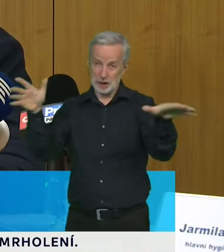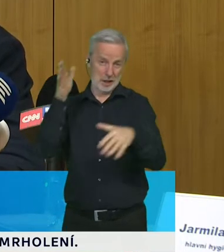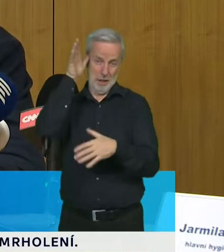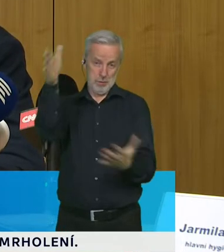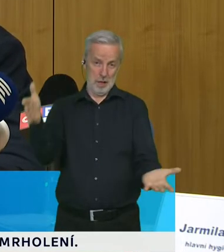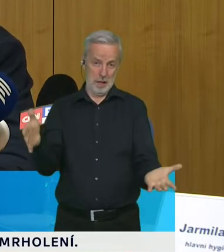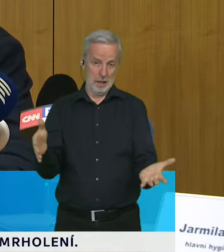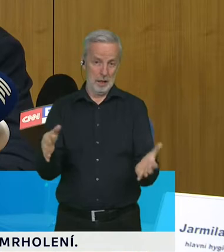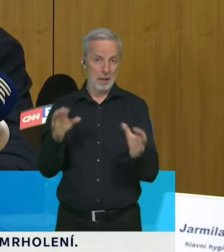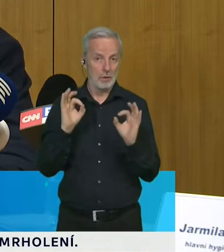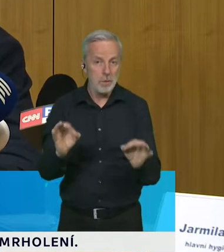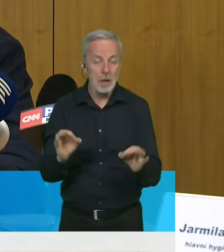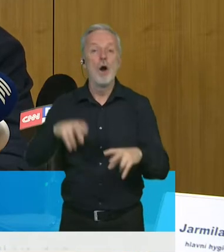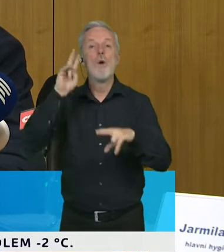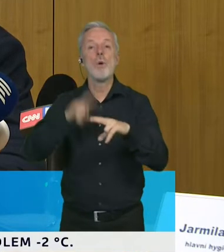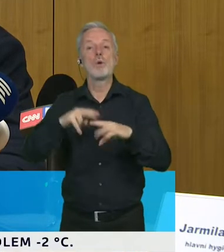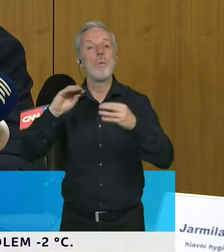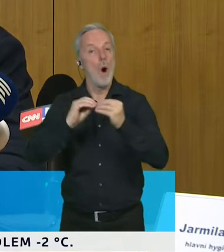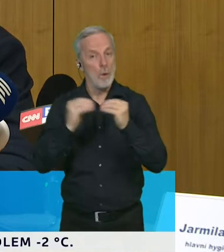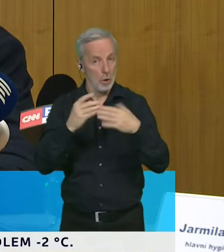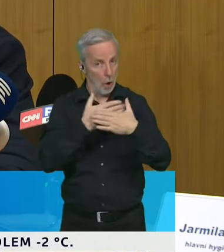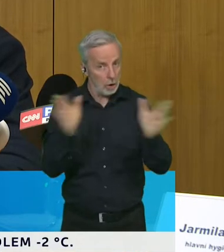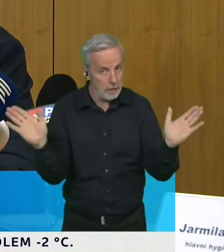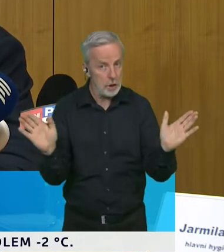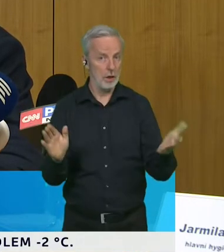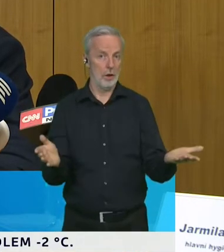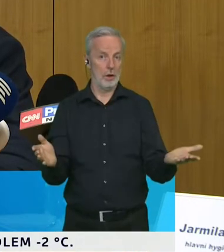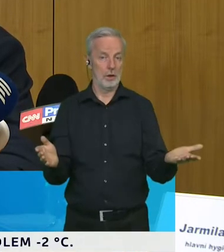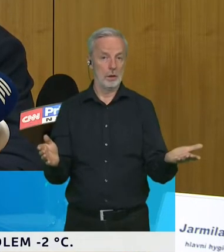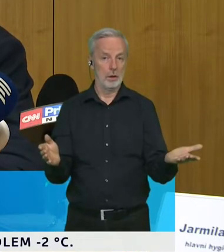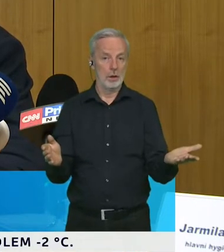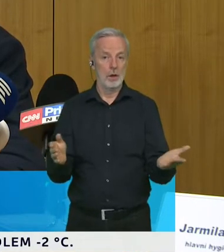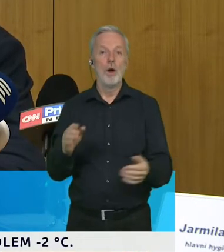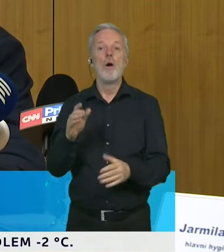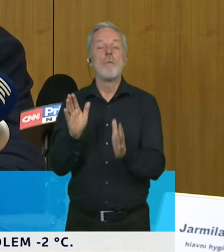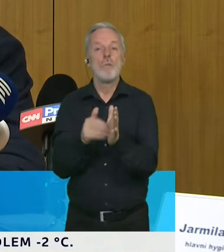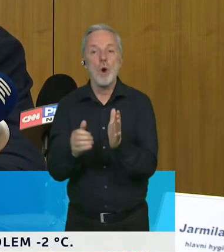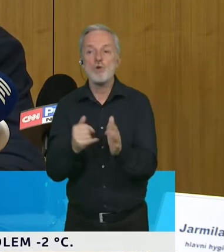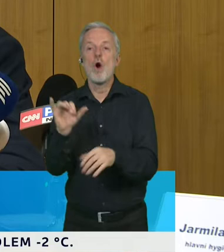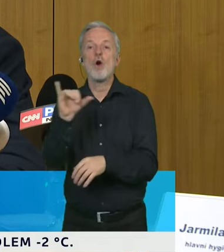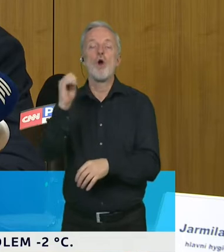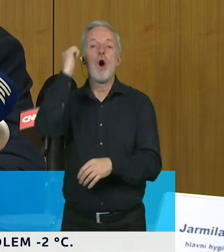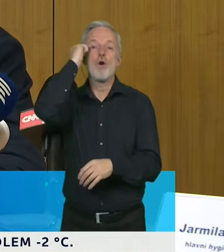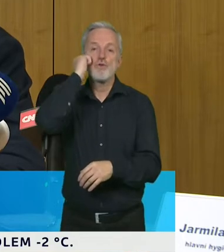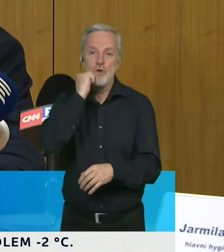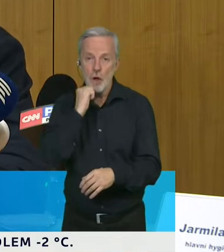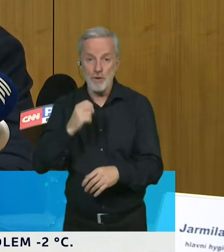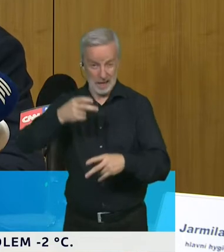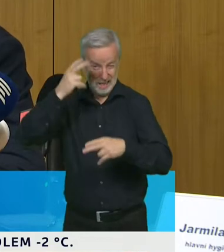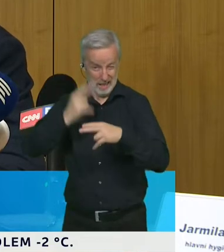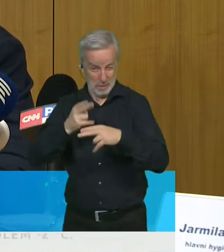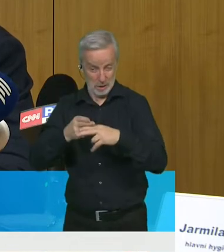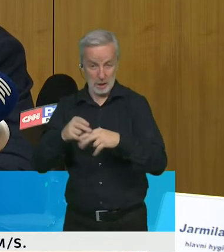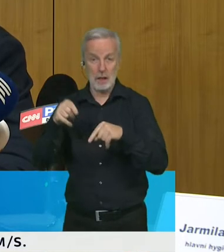zůstanou otevřené obchody. Protože ti z nás, kteří budou pozitivní, mají na Vánoce zrovna velice dobrý